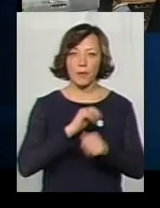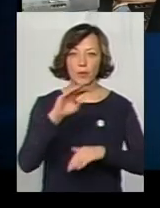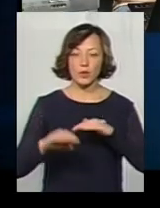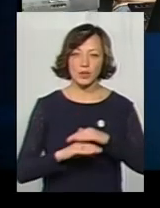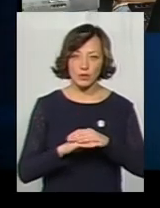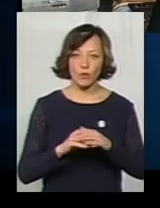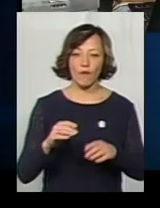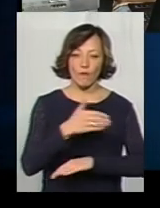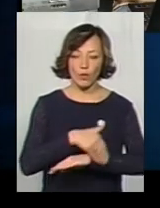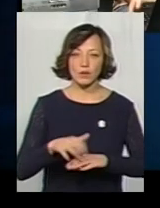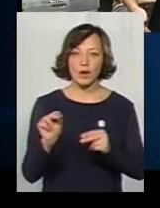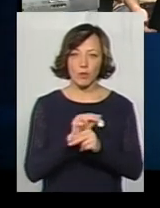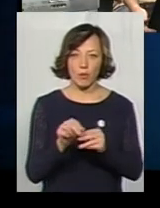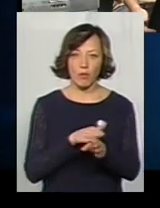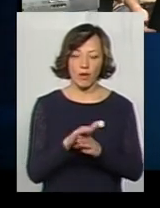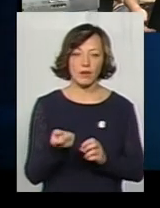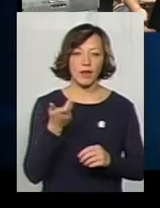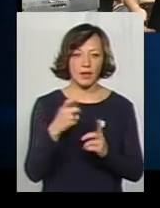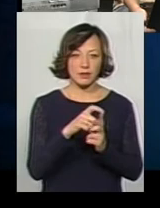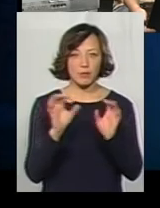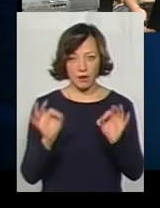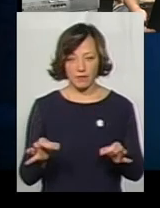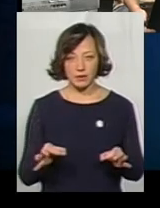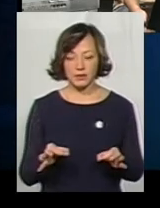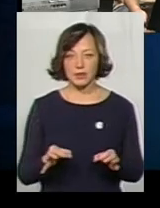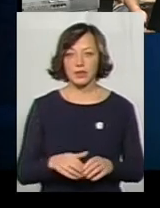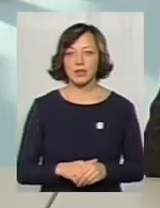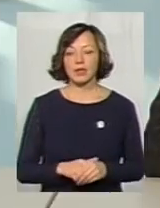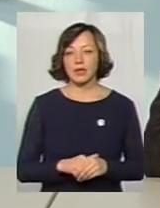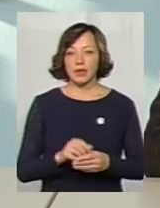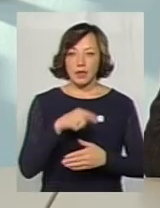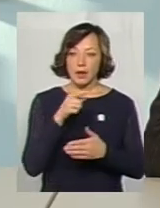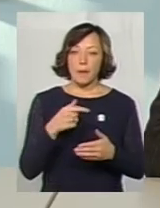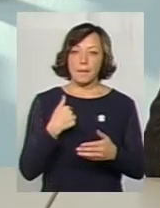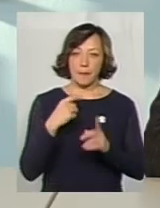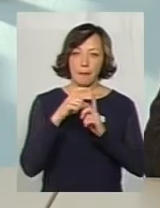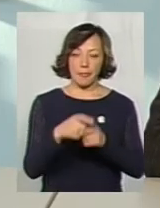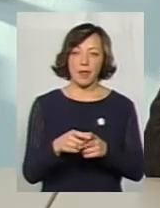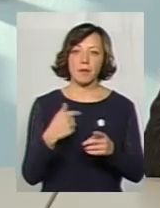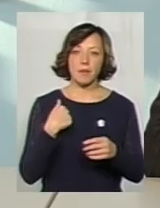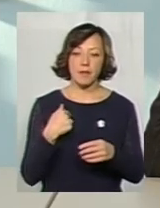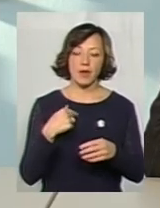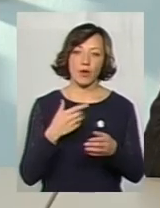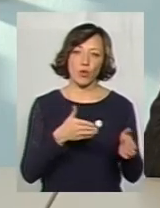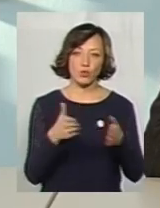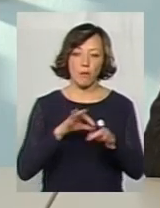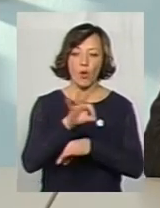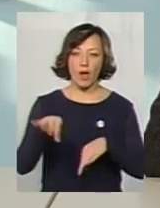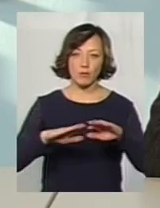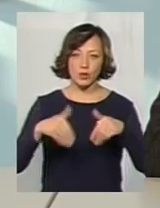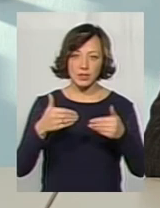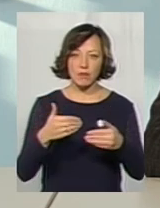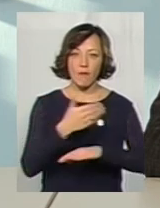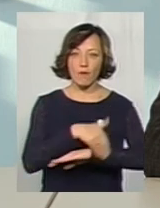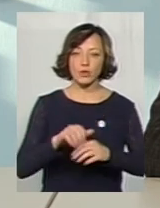ремонтувати. Декілька слів, чи правда? Ми готуємо зараз передпроєктні пропозиції по вулиці Кам'янецькій. Після того, як підготуємо